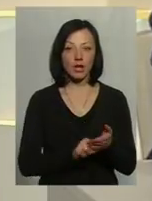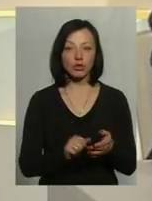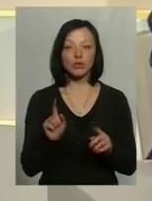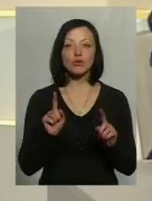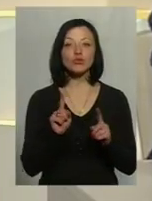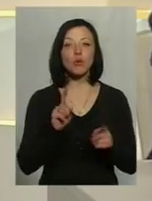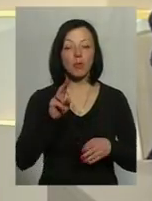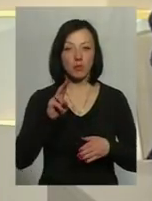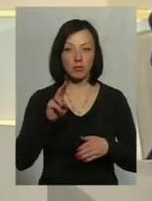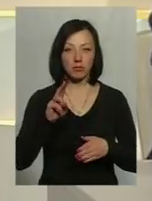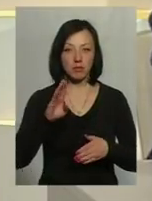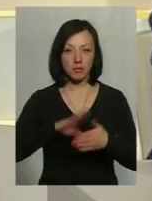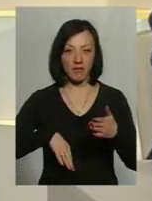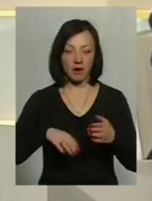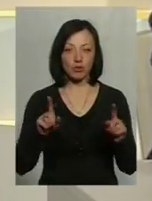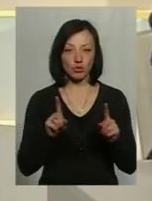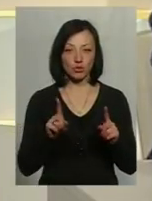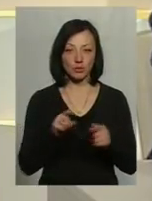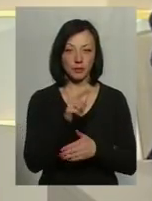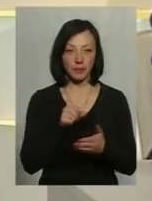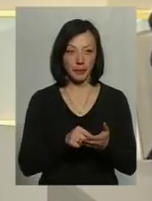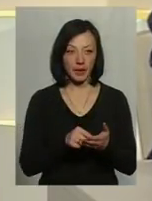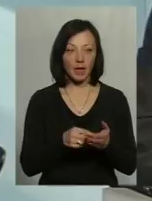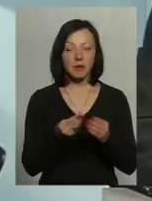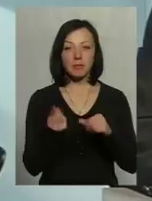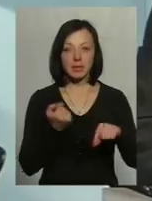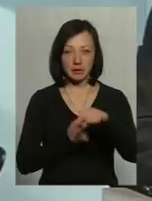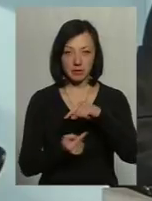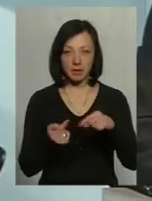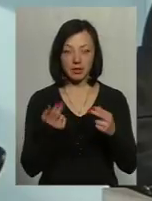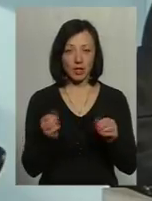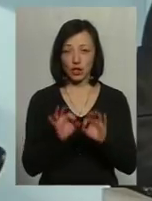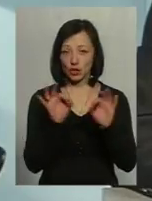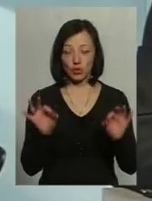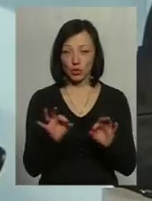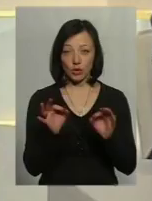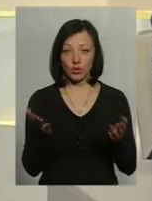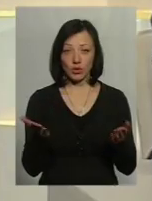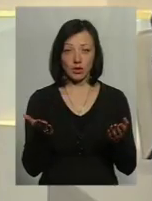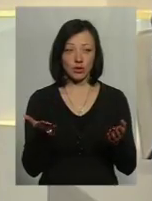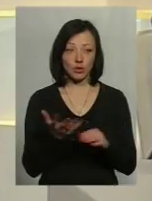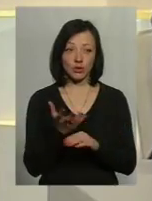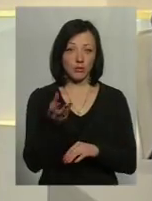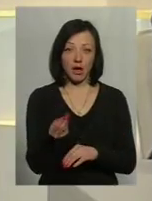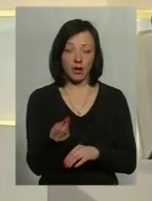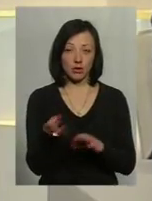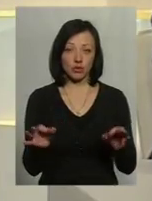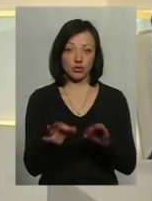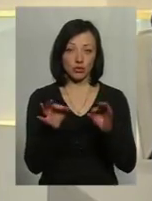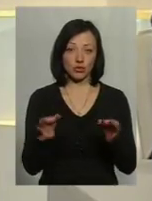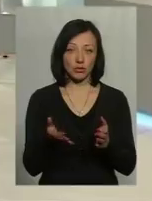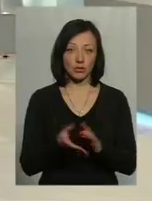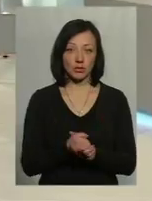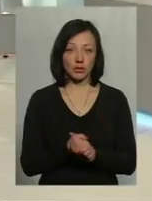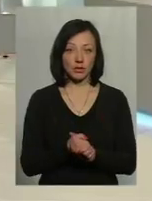вони позбавляються в такому разі? Ви маєте на увазі підприємців? Ну він не сплачує. Звичайно.